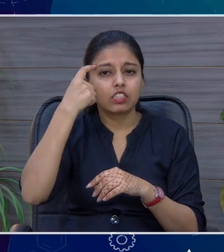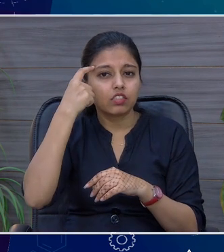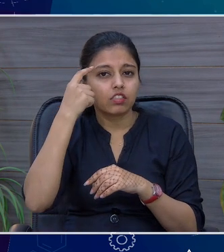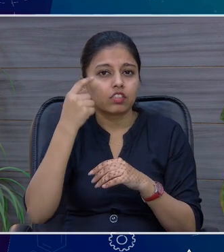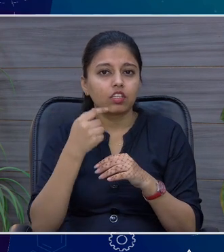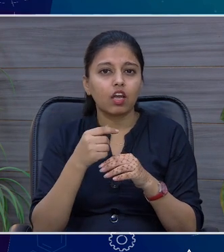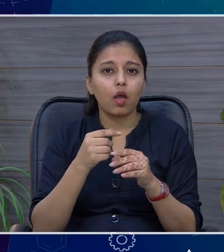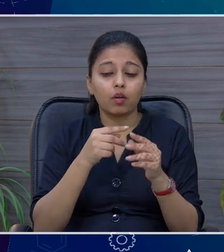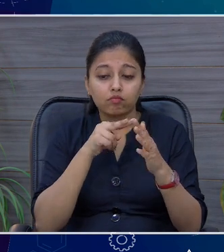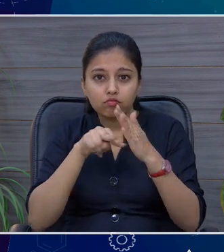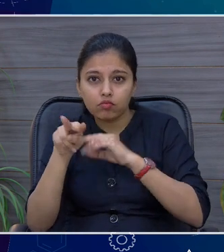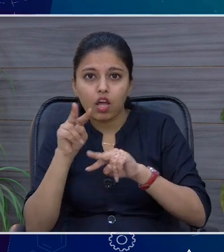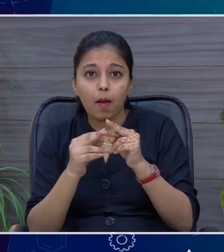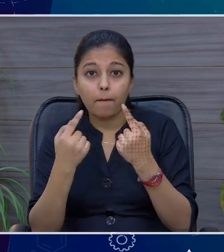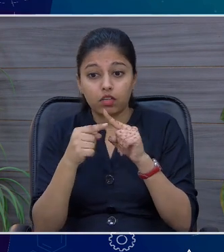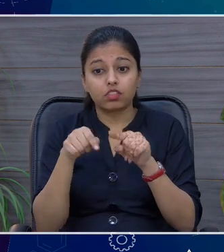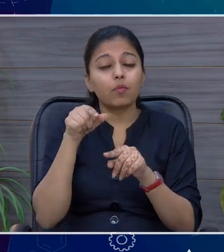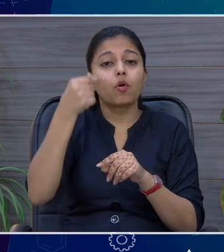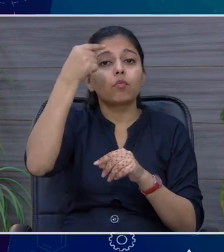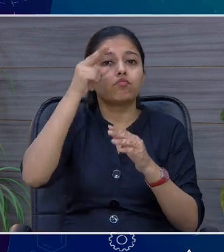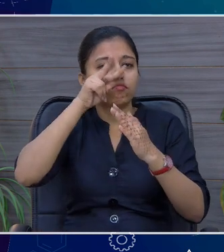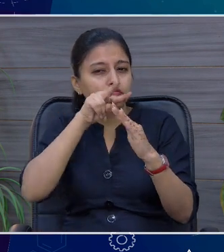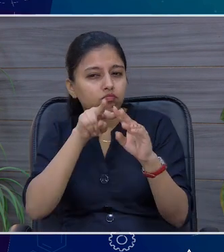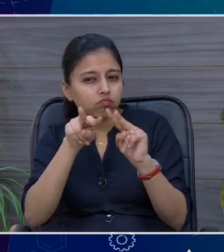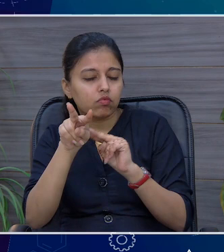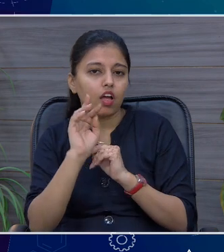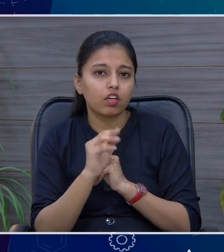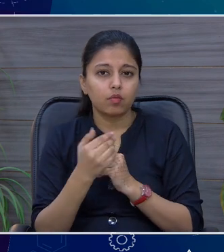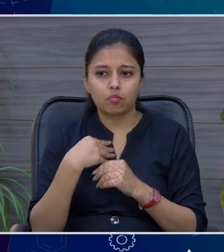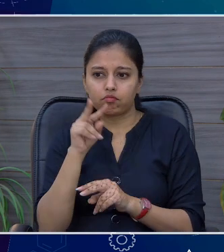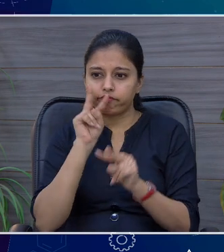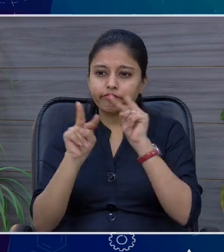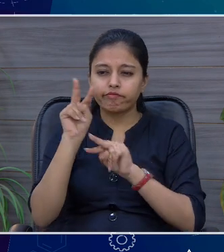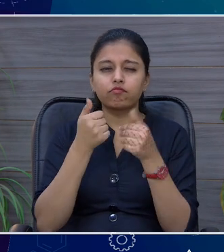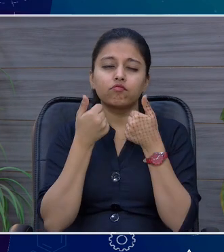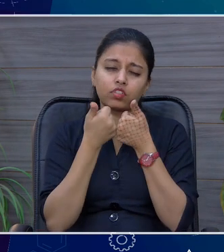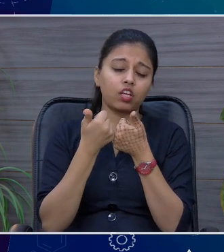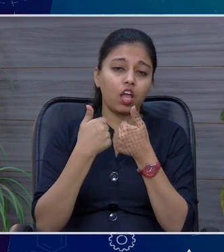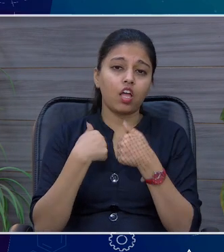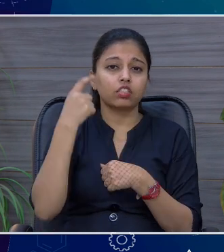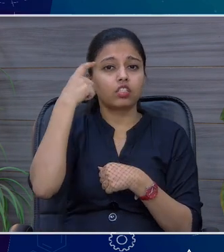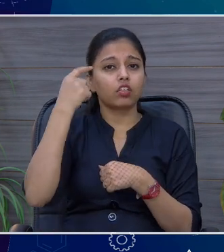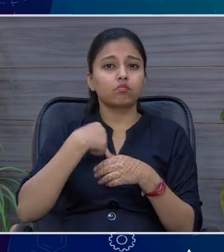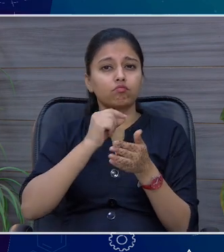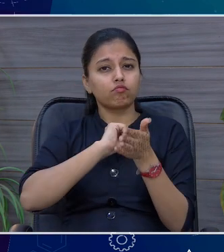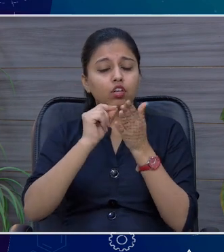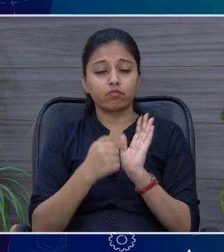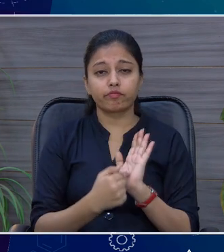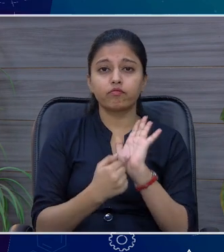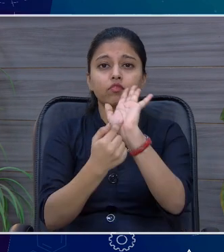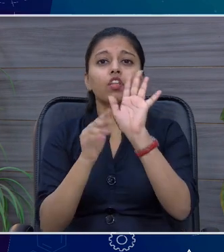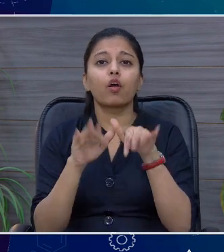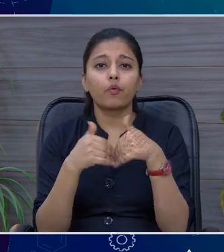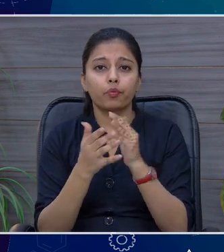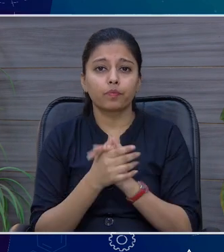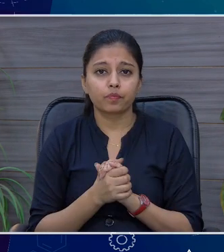daydreaming कहते हैं but actually वो मारे विजुलाइजेशन है तो because I was good in visualization मैंने का कि मैं इस विजुलाइजेशन को लोगों के सामने लेकर जाना चाहता